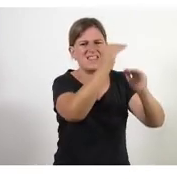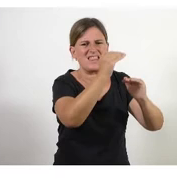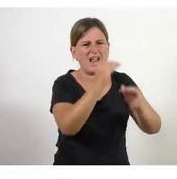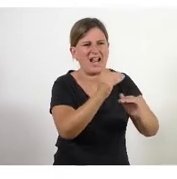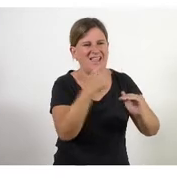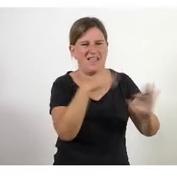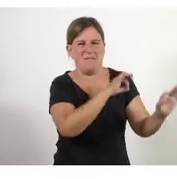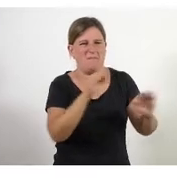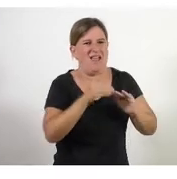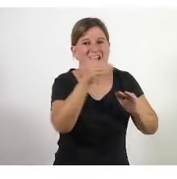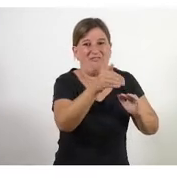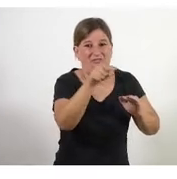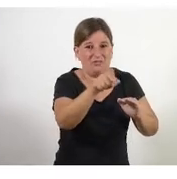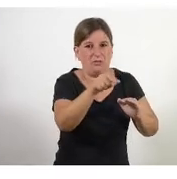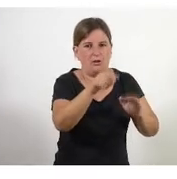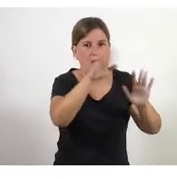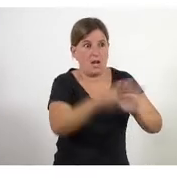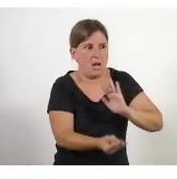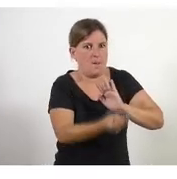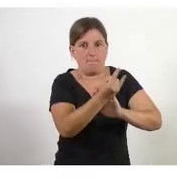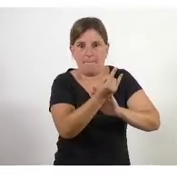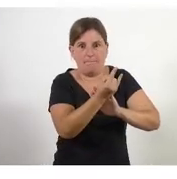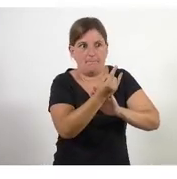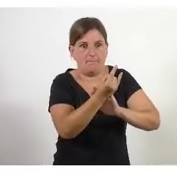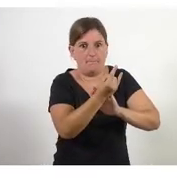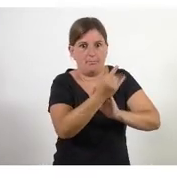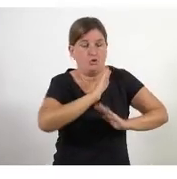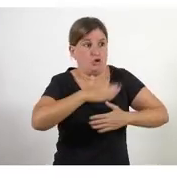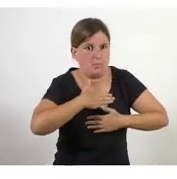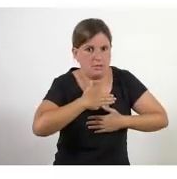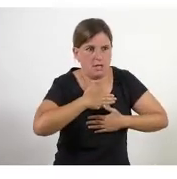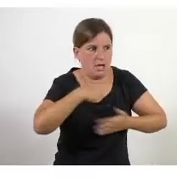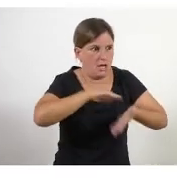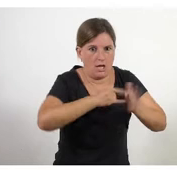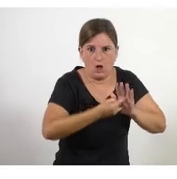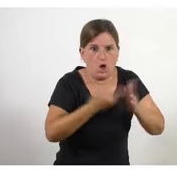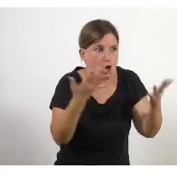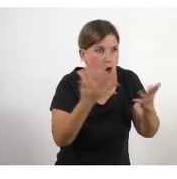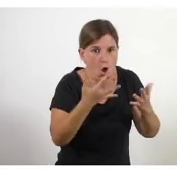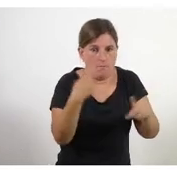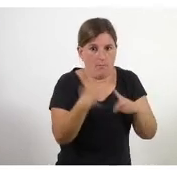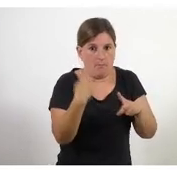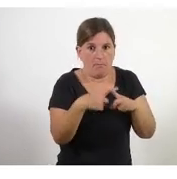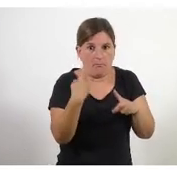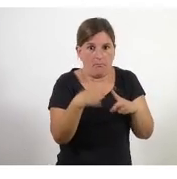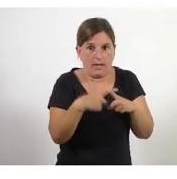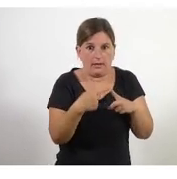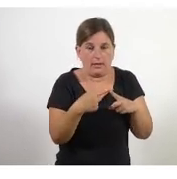predicció llavors passava alguna cosa per allà al mig i deies i ara què fem perquè clar o donem